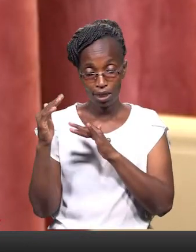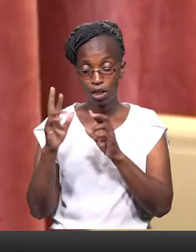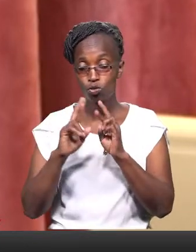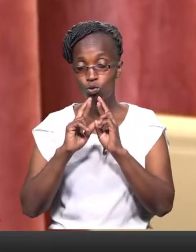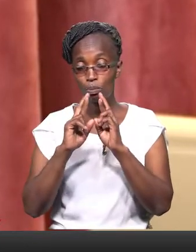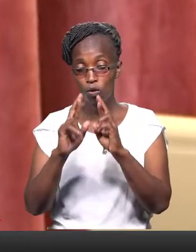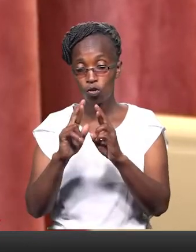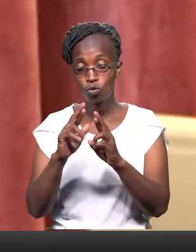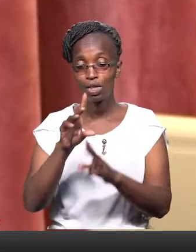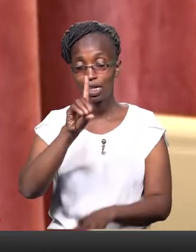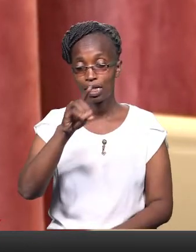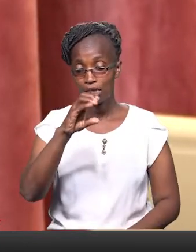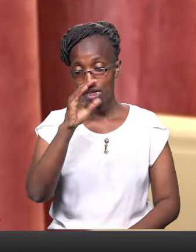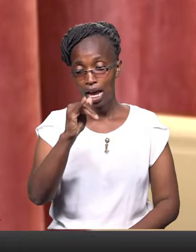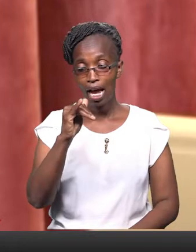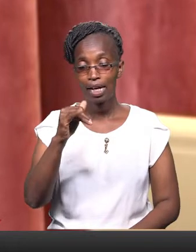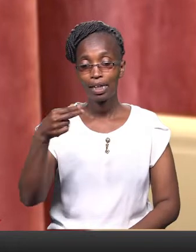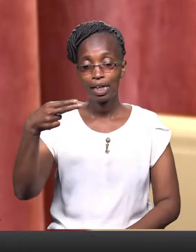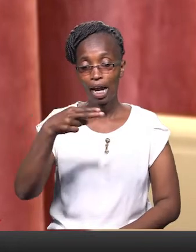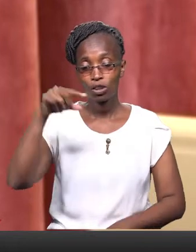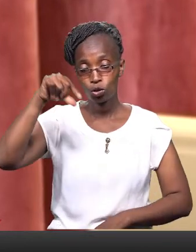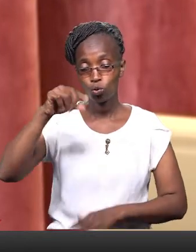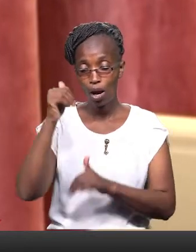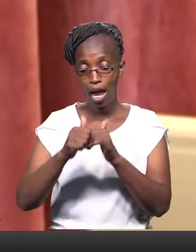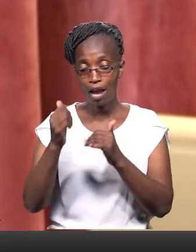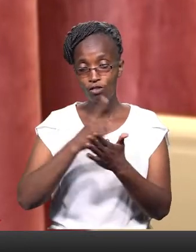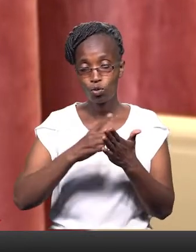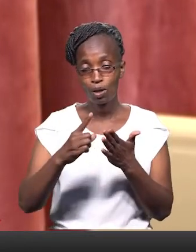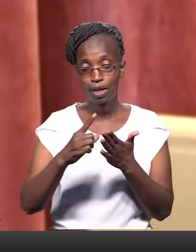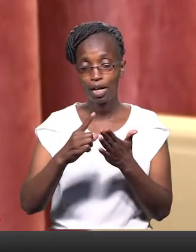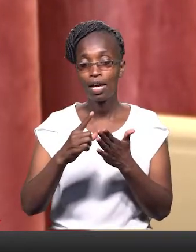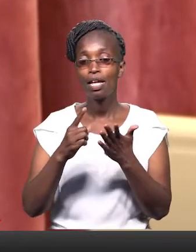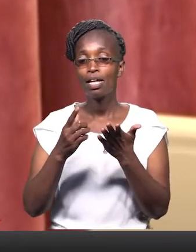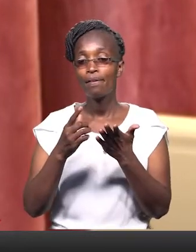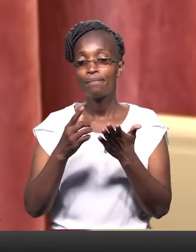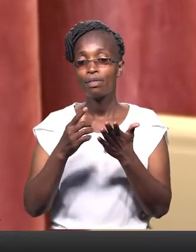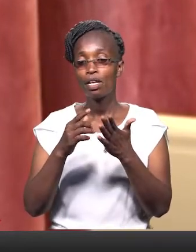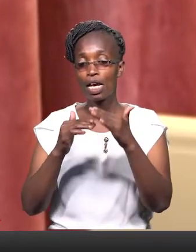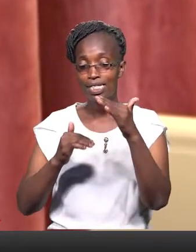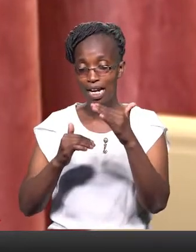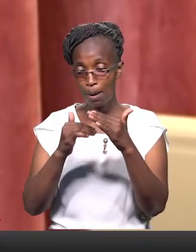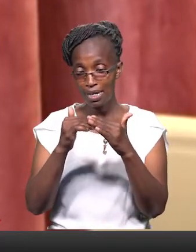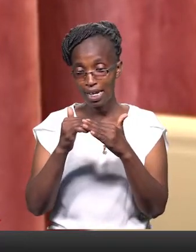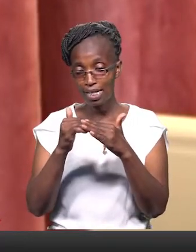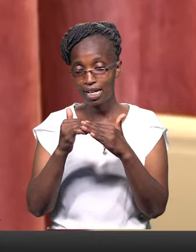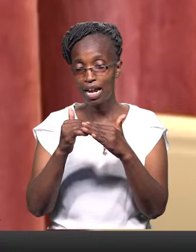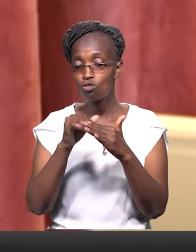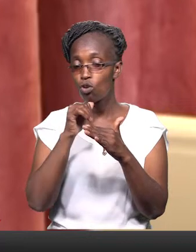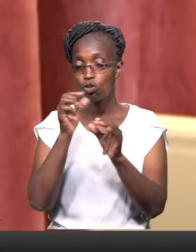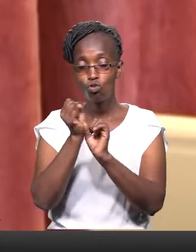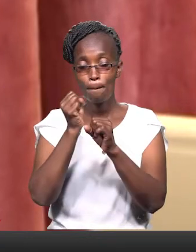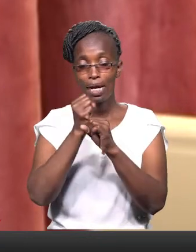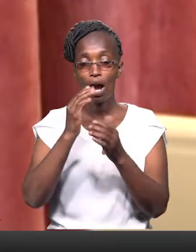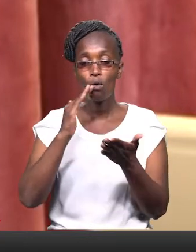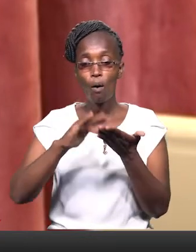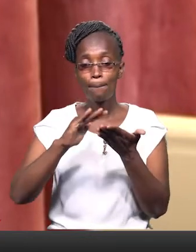headquarters once a week. The Respondent's free speech rights are limited that he